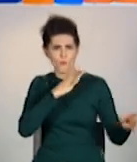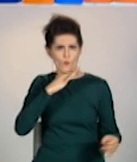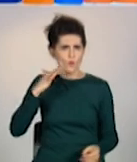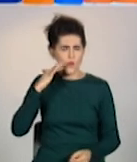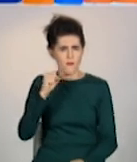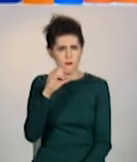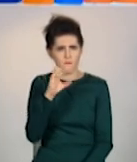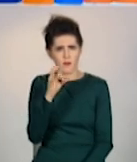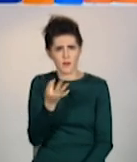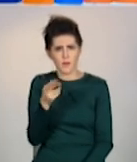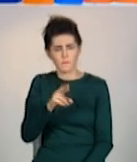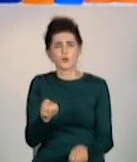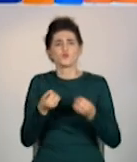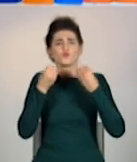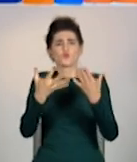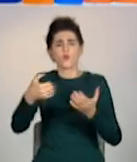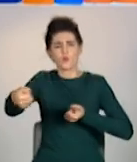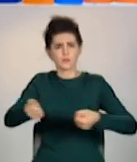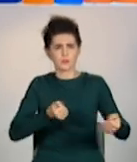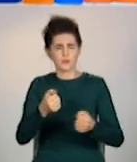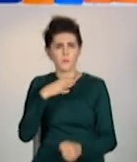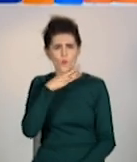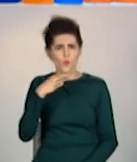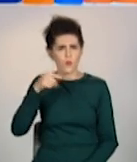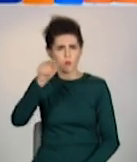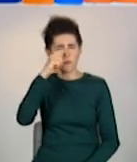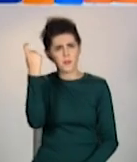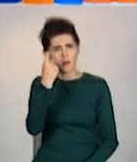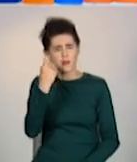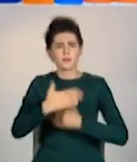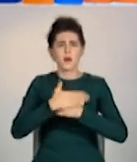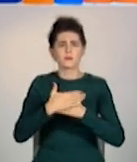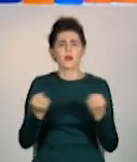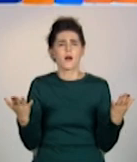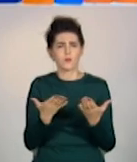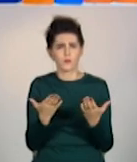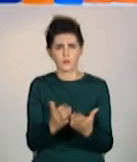Як часто автівками керують шофери на підпитку? Та що їм за це загрожує?